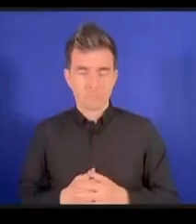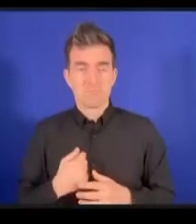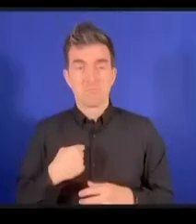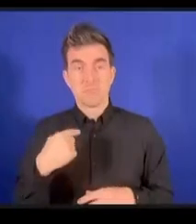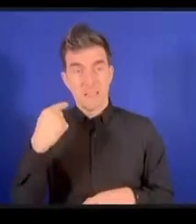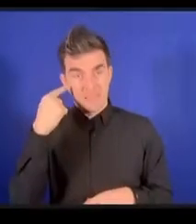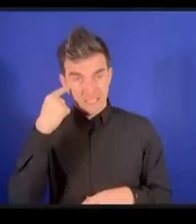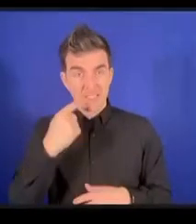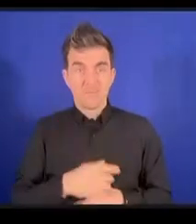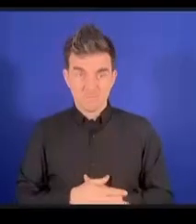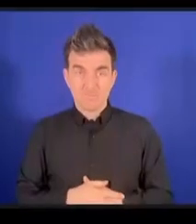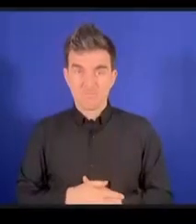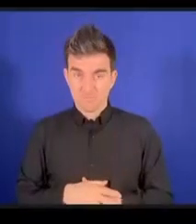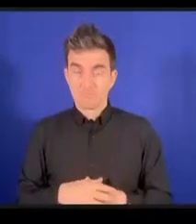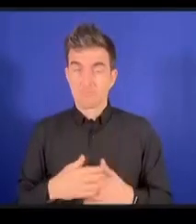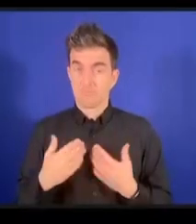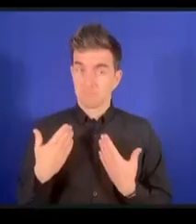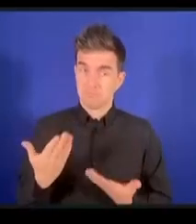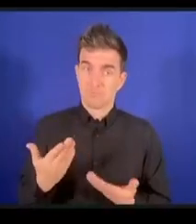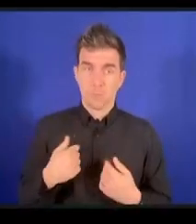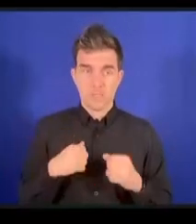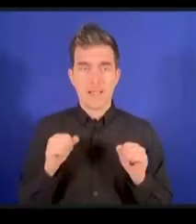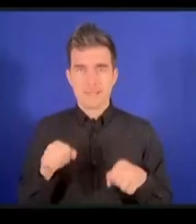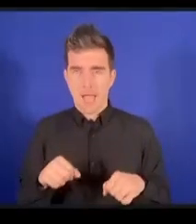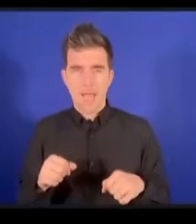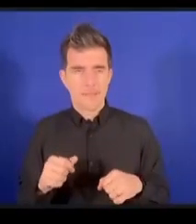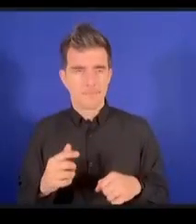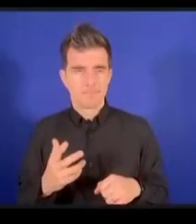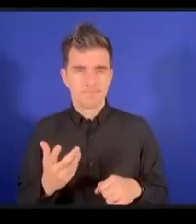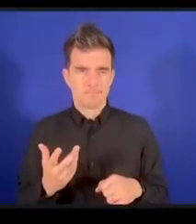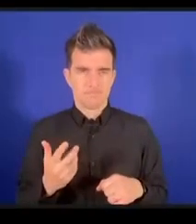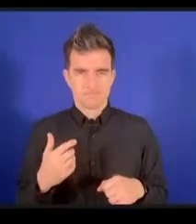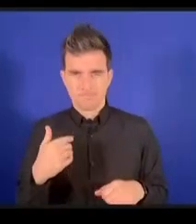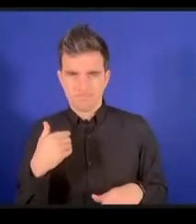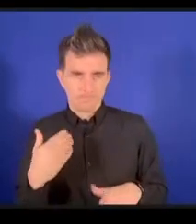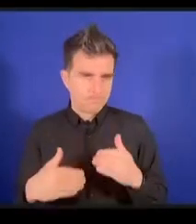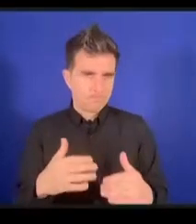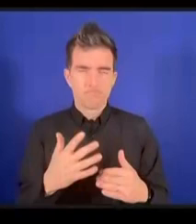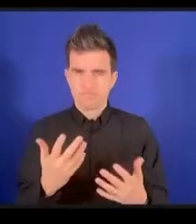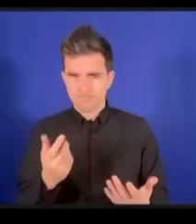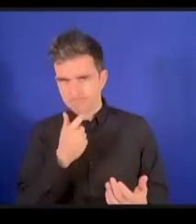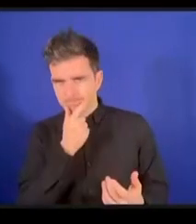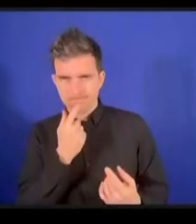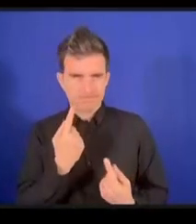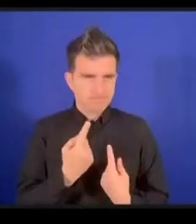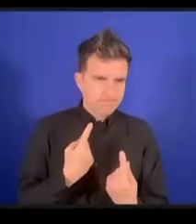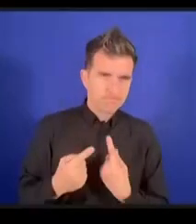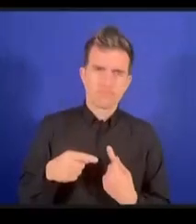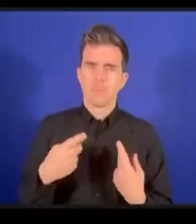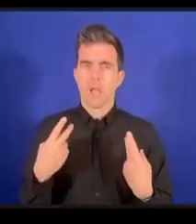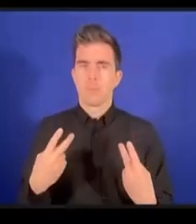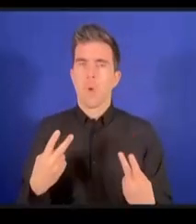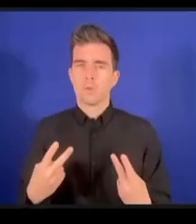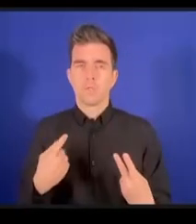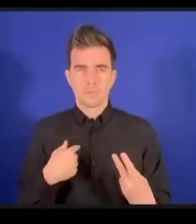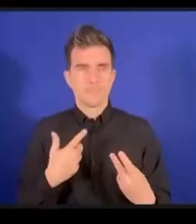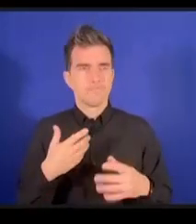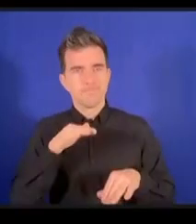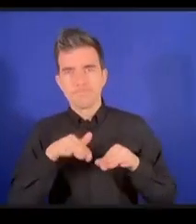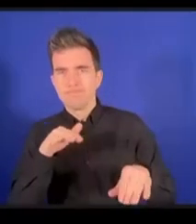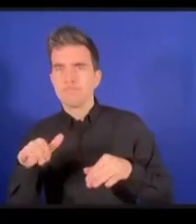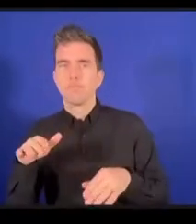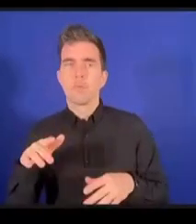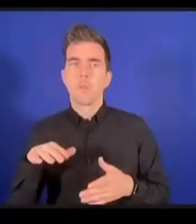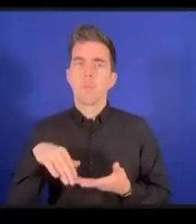rapidement en faire le tour c'est important de le diffuser partout pour que le plus grand nombre de gens y aient accès